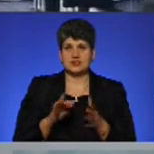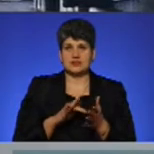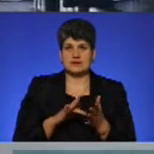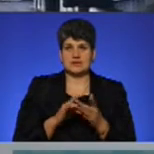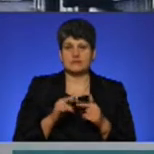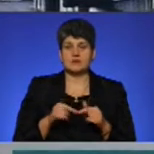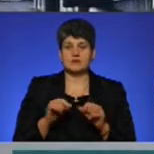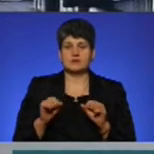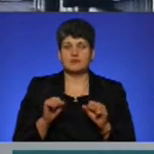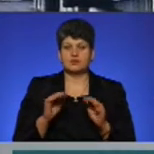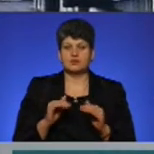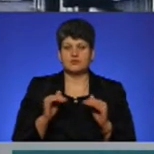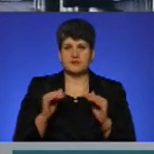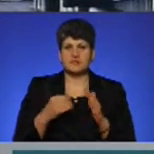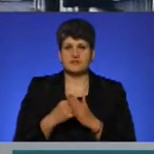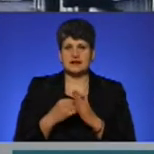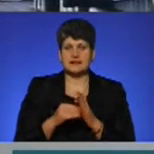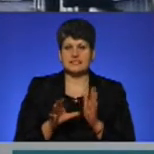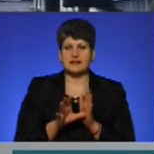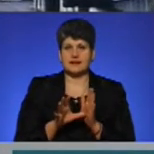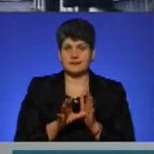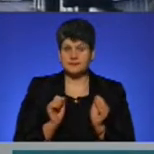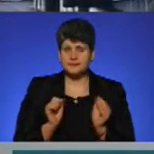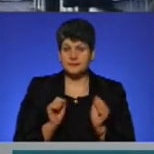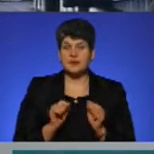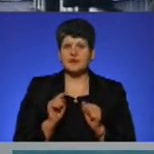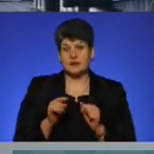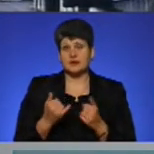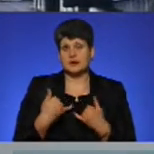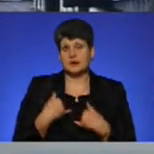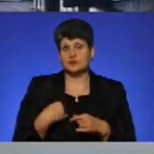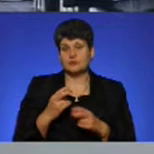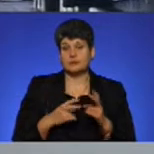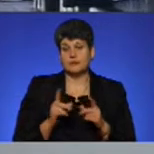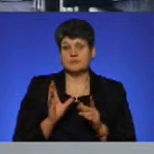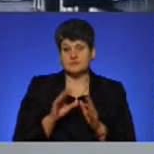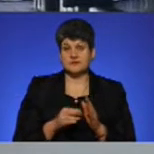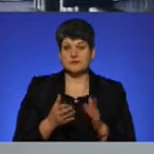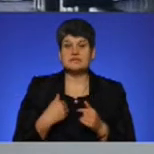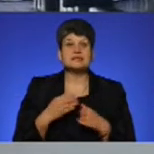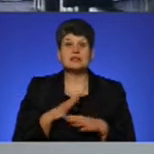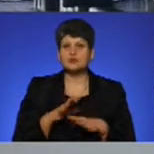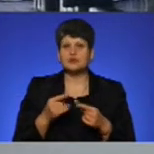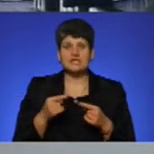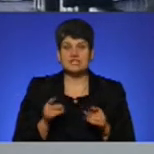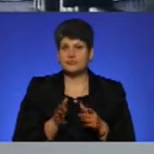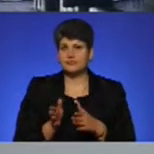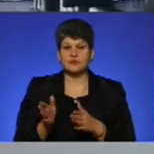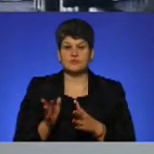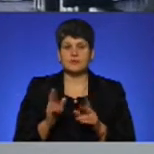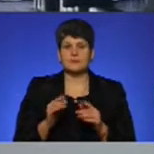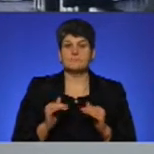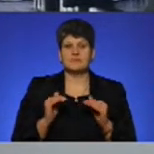влади щодо підвищення вартості електроенергії. В тому числі для нашого підприємства у нас не буде іншого виходу, крім як